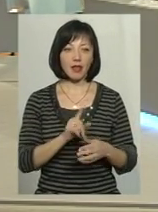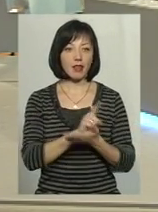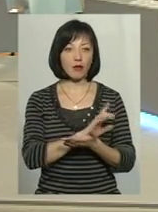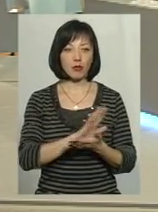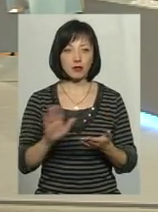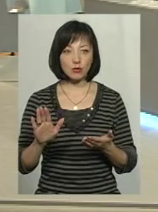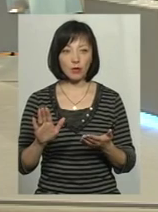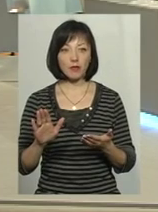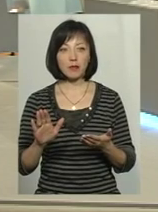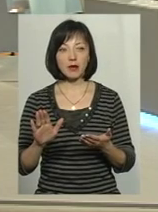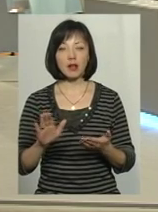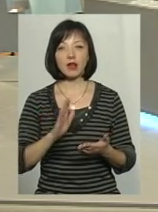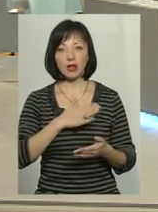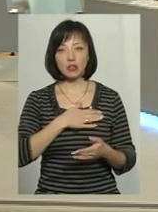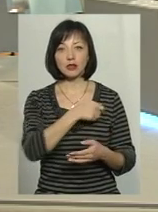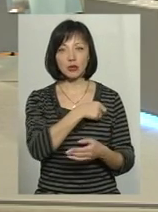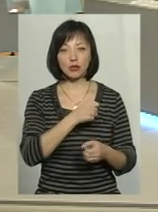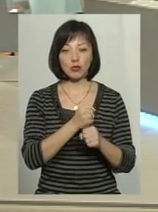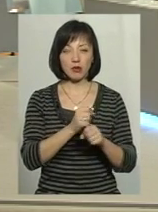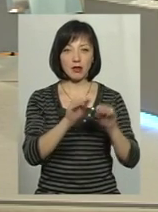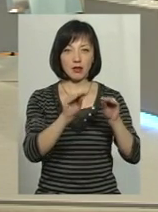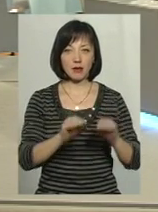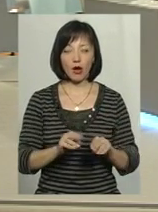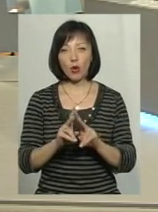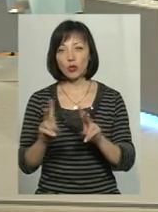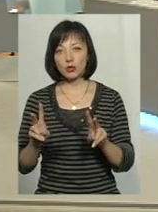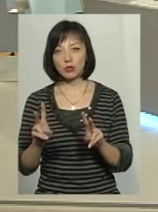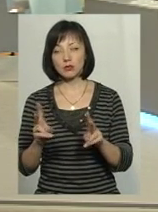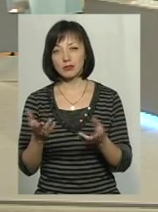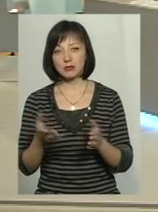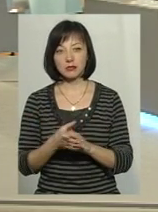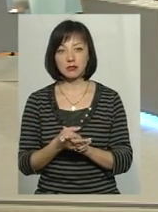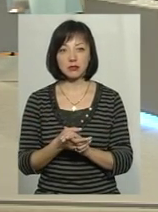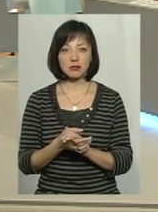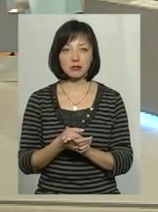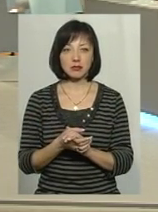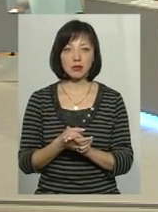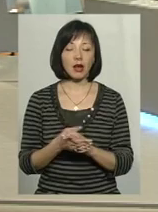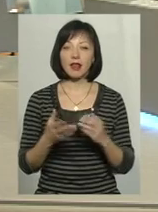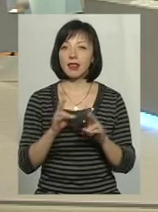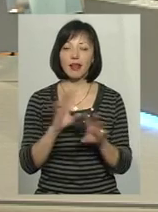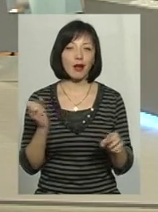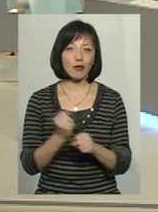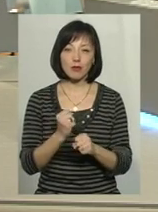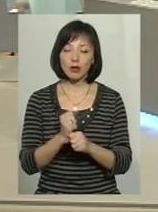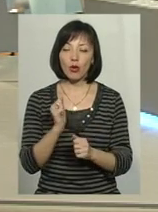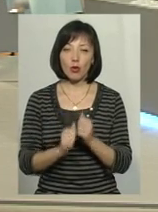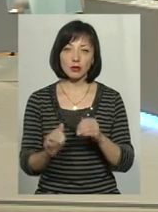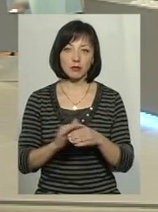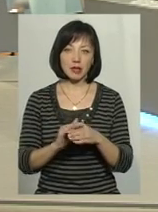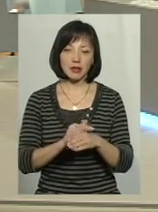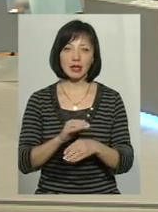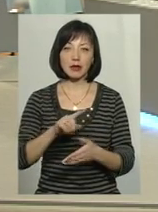'язковими, але наші депутати робили такий, хтось п'яр, хіт, хтось... Я перевірила кожне прізвище